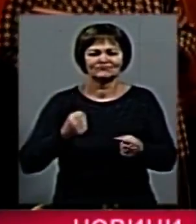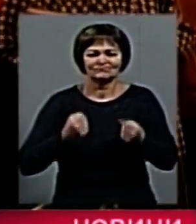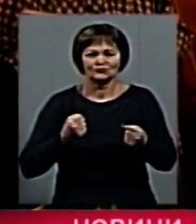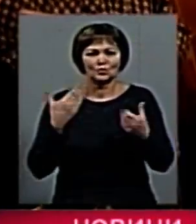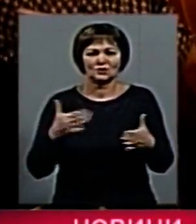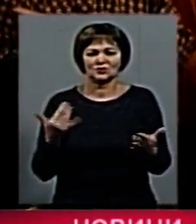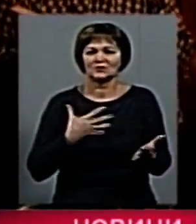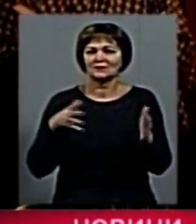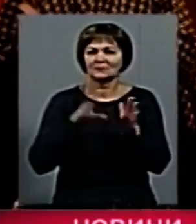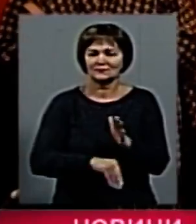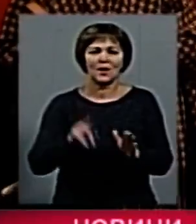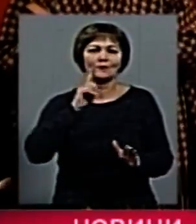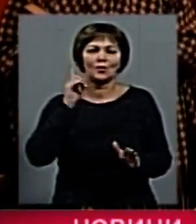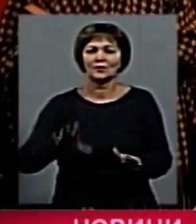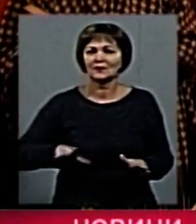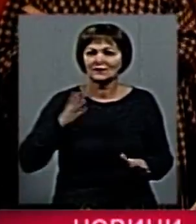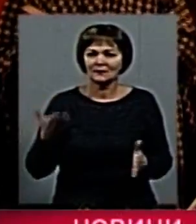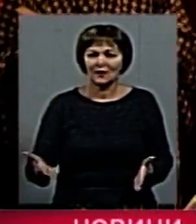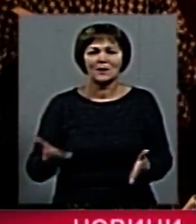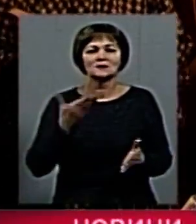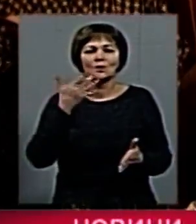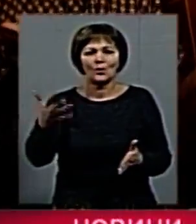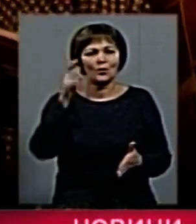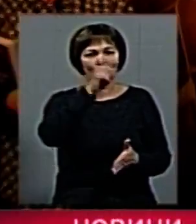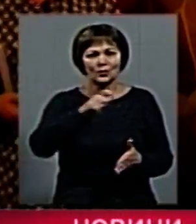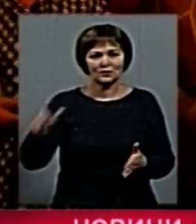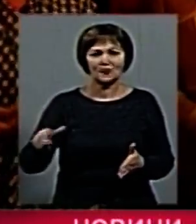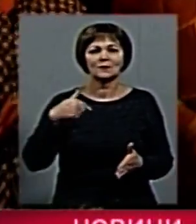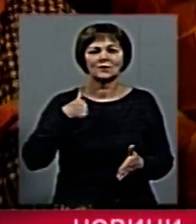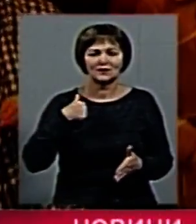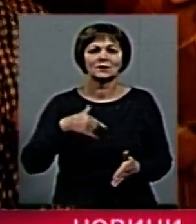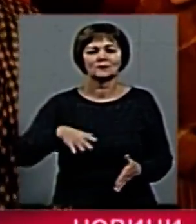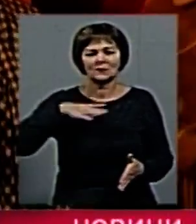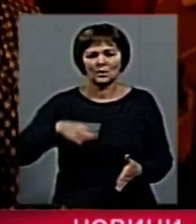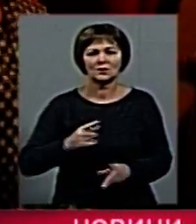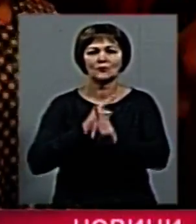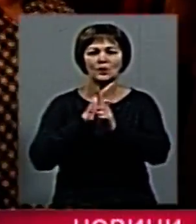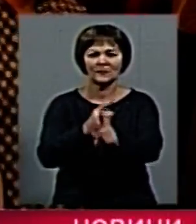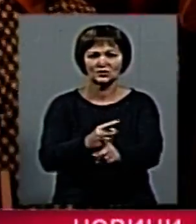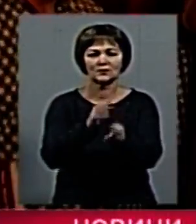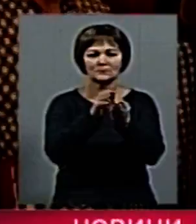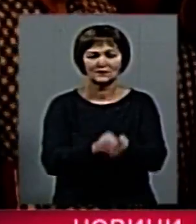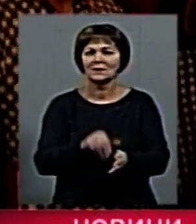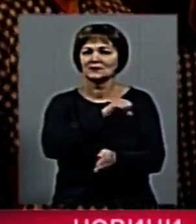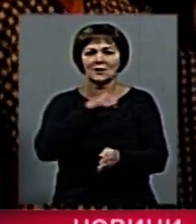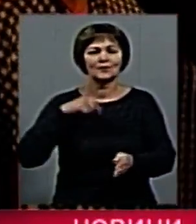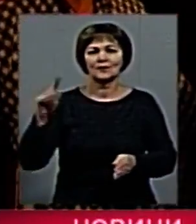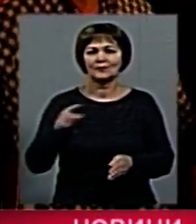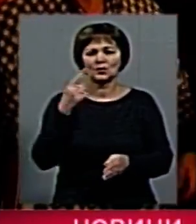вже немає їх, молодих. Скількох людей мені приходилось провожати вже. Найперша